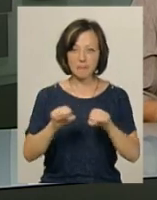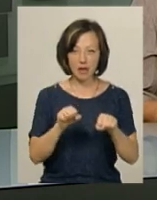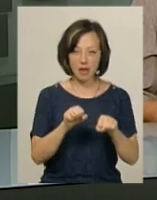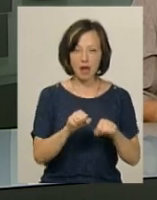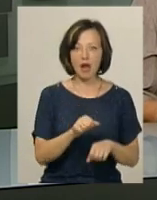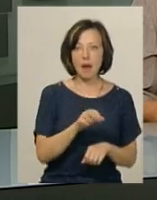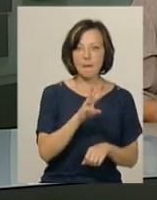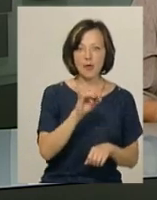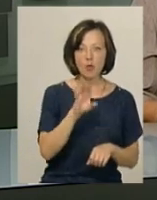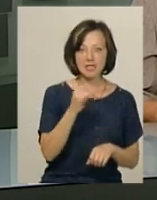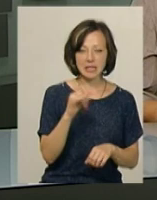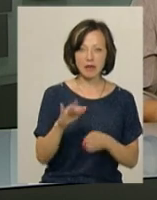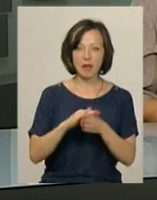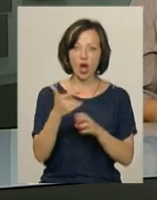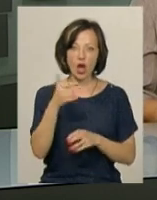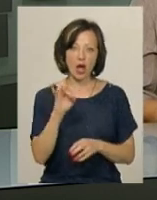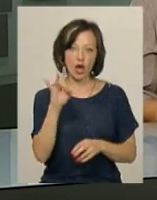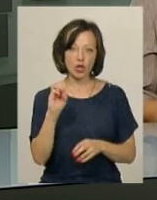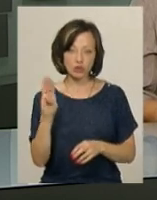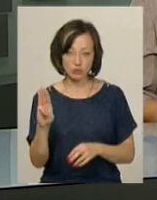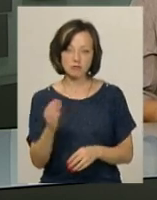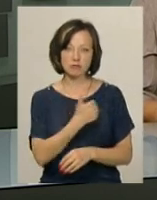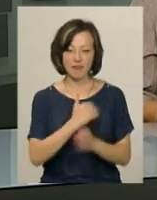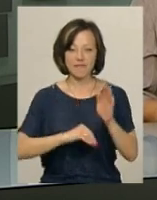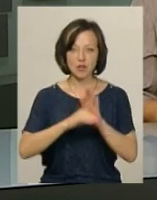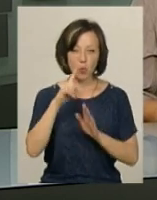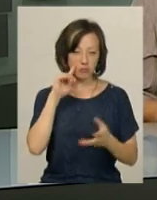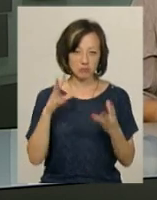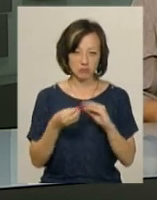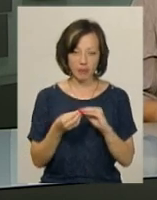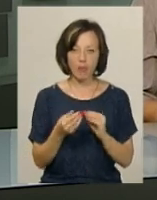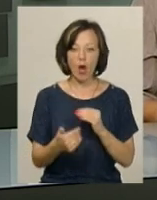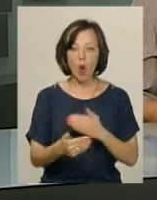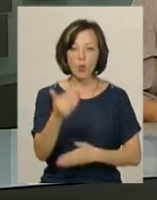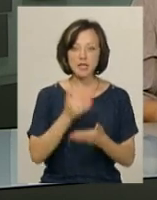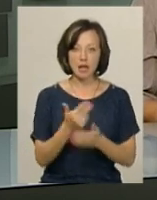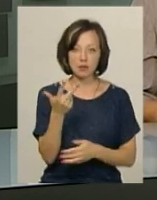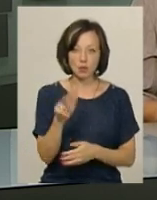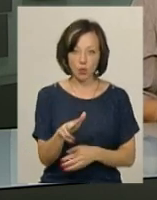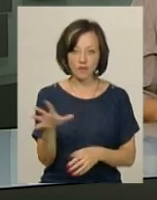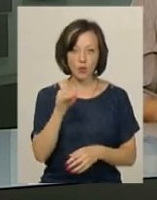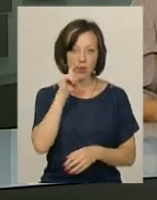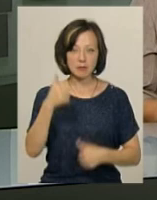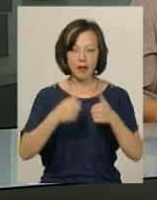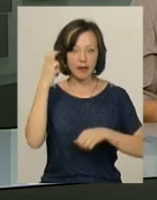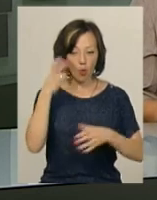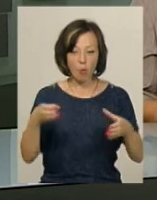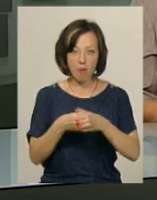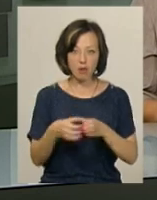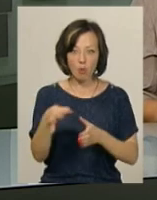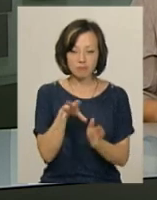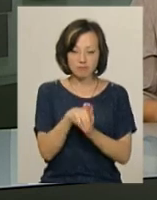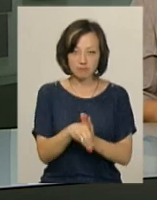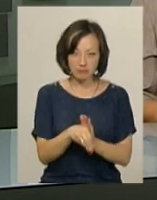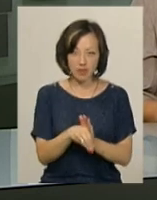механік Гереш, за словами Геннадія Соколова, претендують на високі оцінки. На останніх трьох всеукраїнських змаганнях у Києві команда області, в